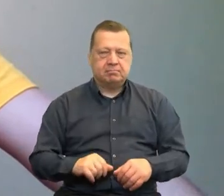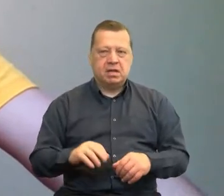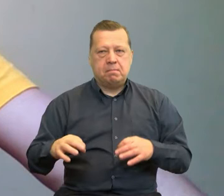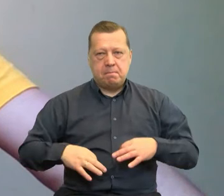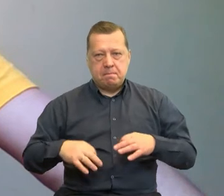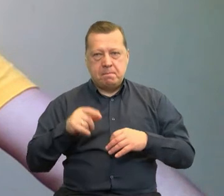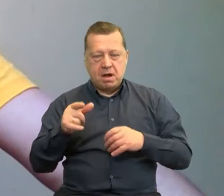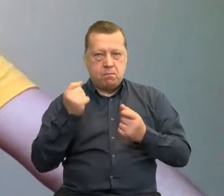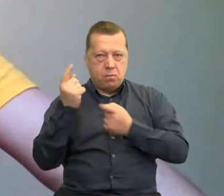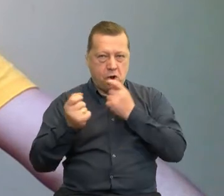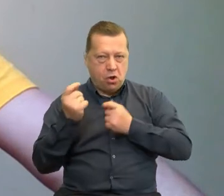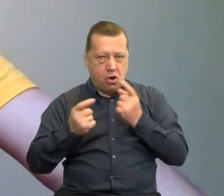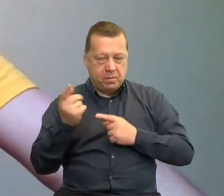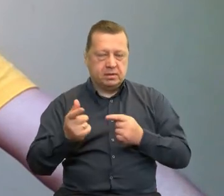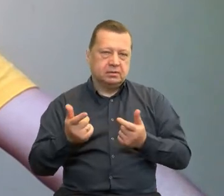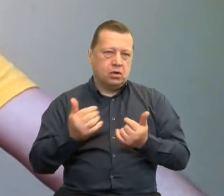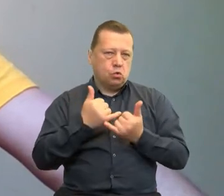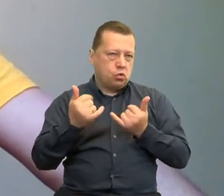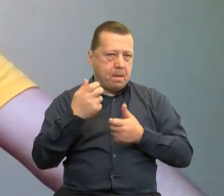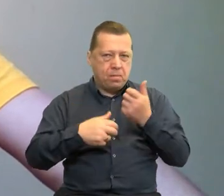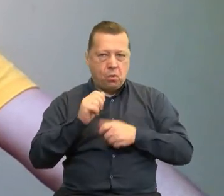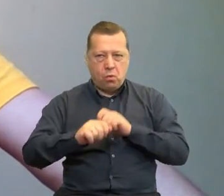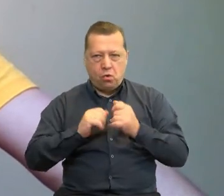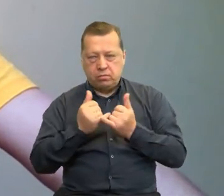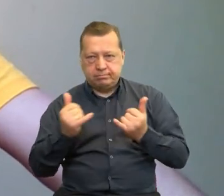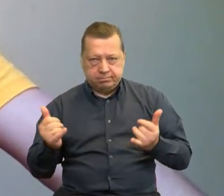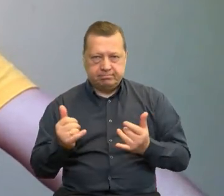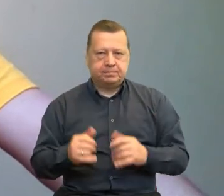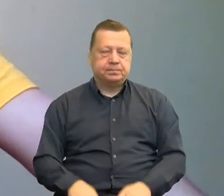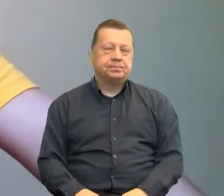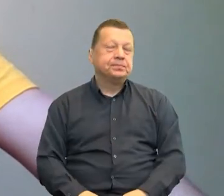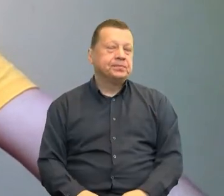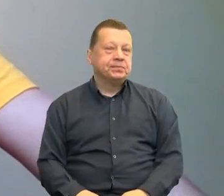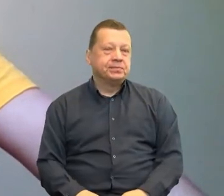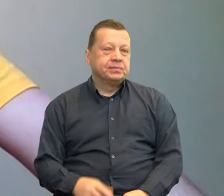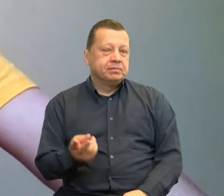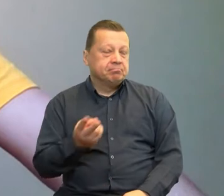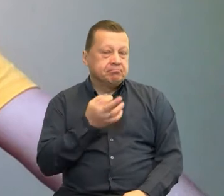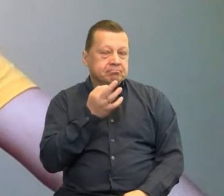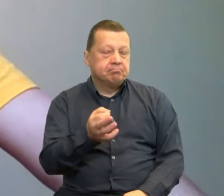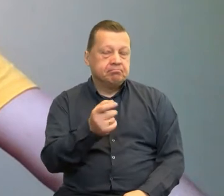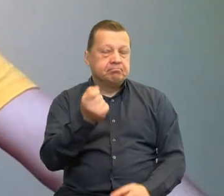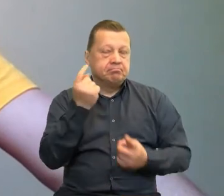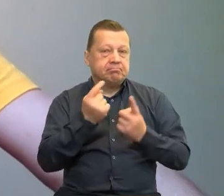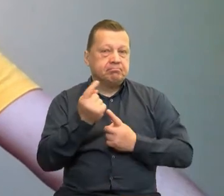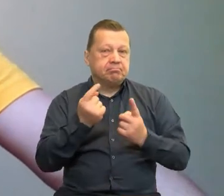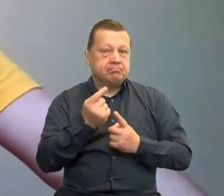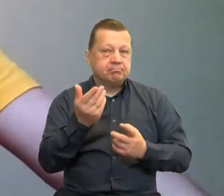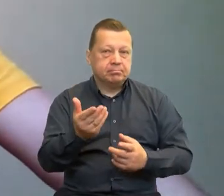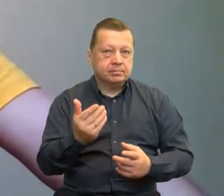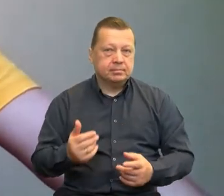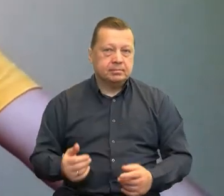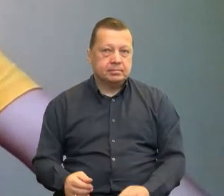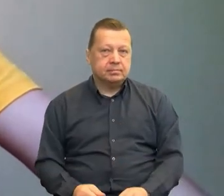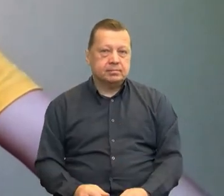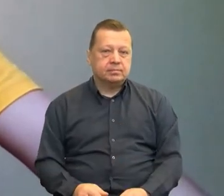pomysły, problematyka, która jest niezwykle istotna. Więc jaka